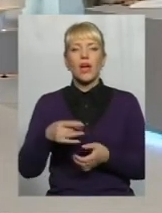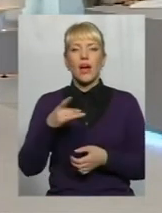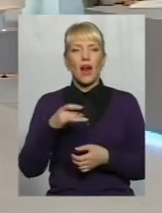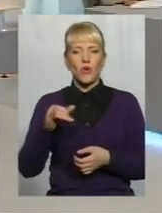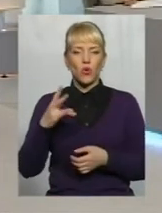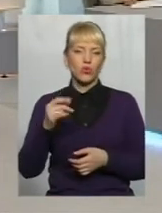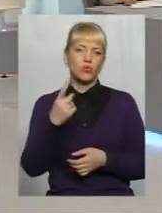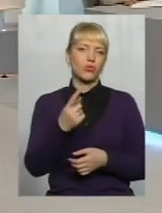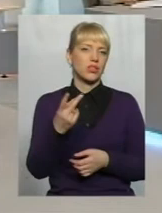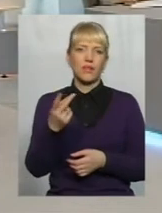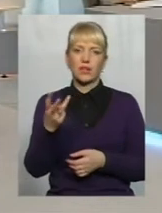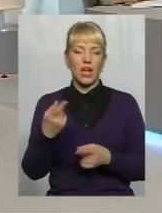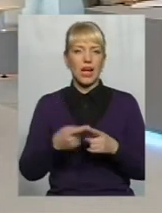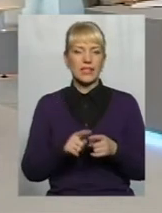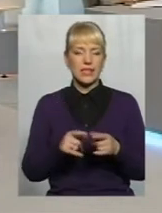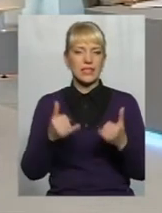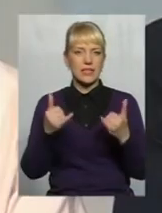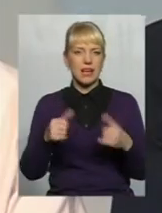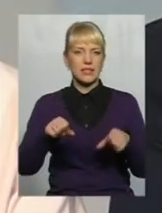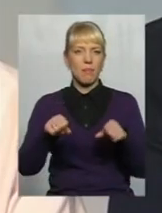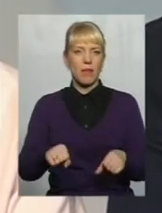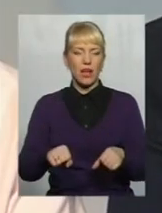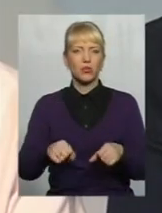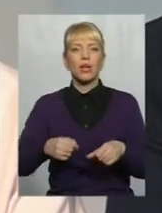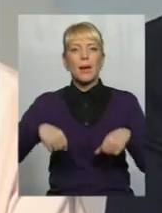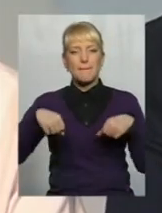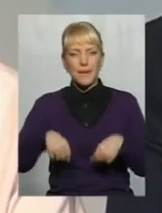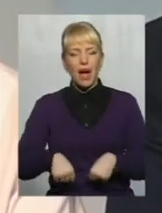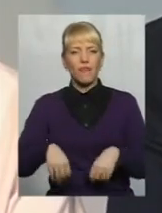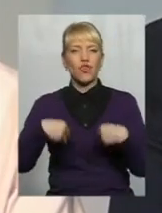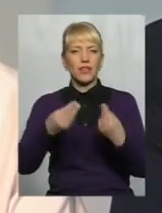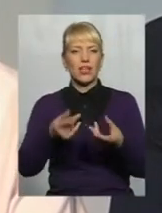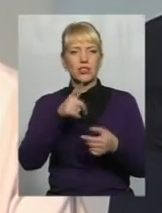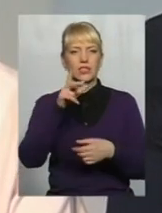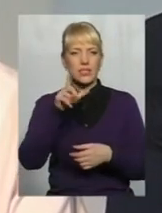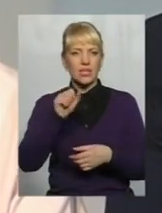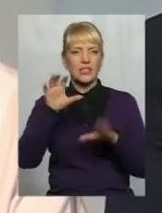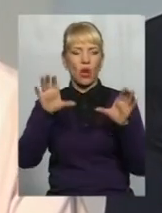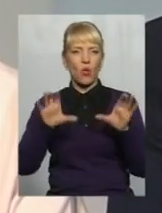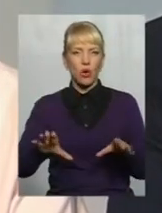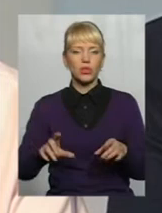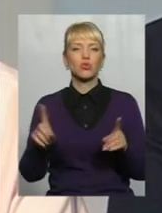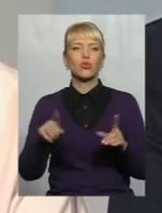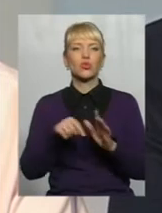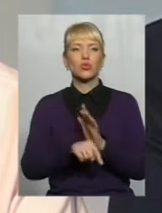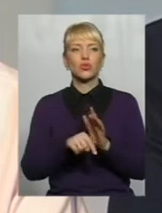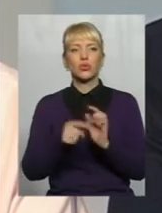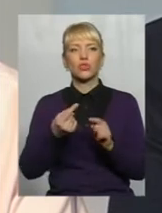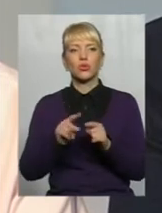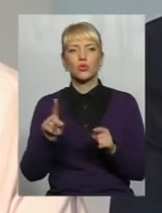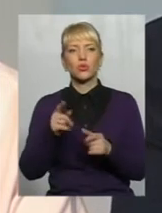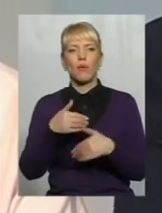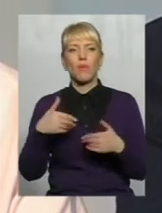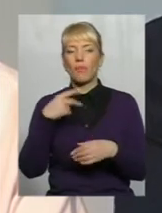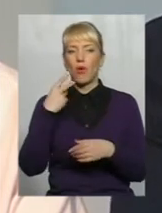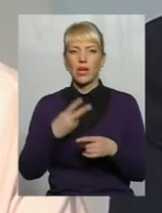Хмельницьку область Сьогодні це право старості надано за законом Що стосується того, що ми показували